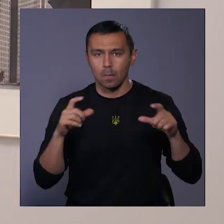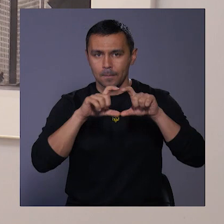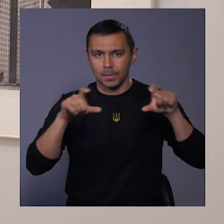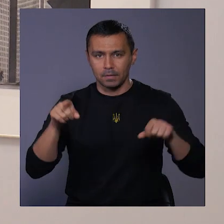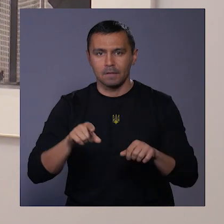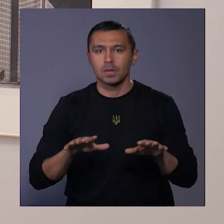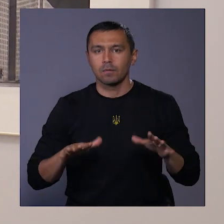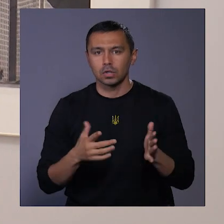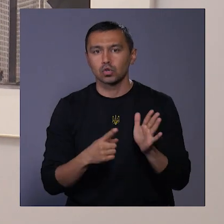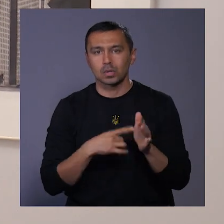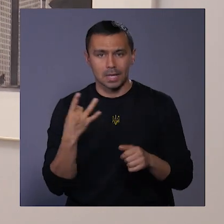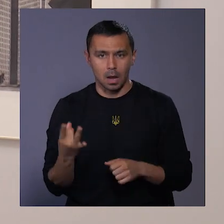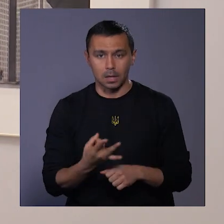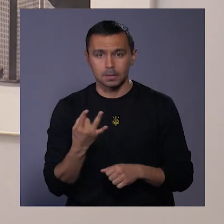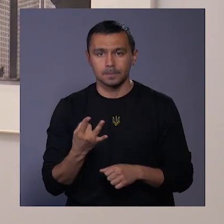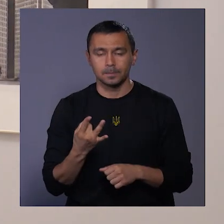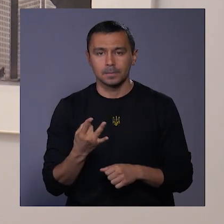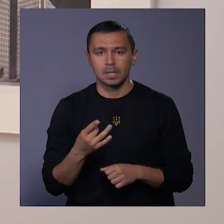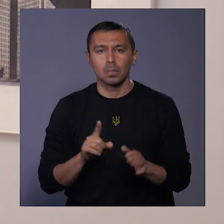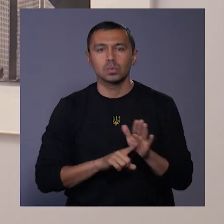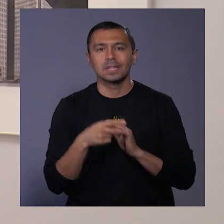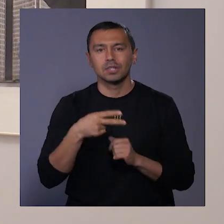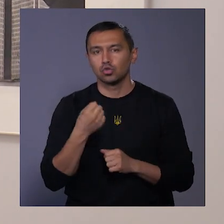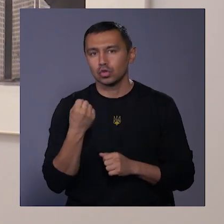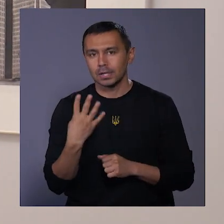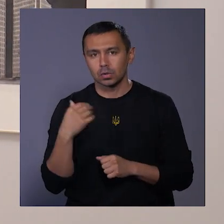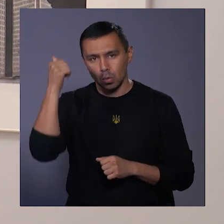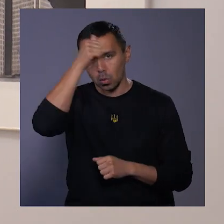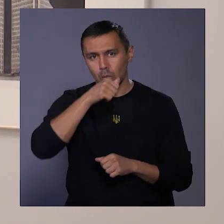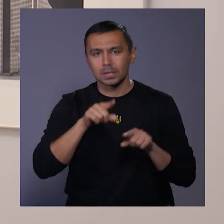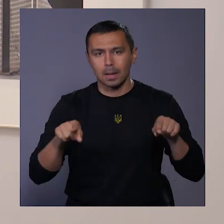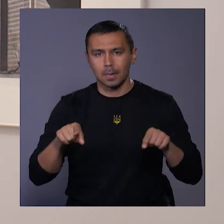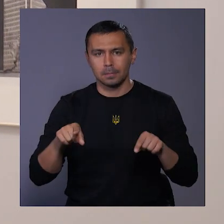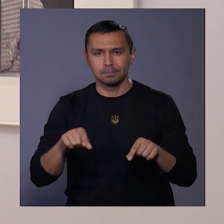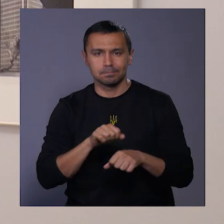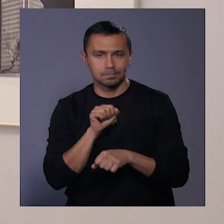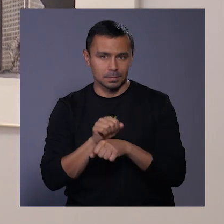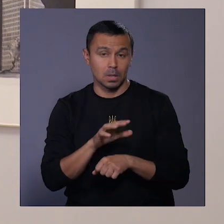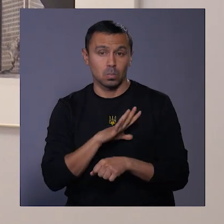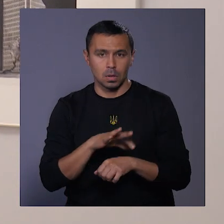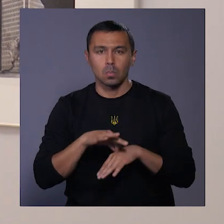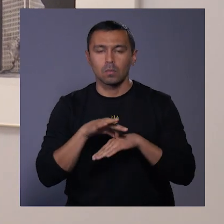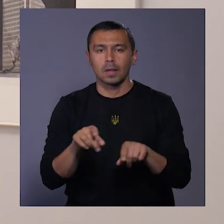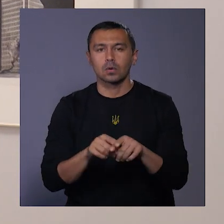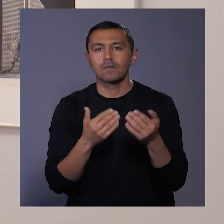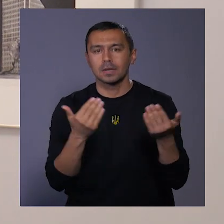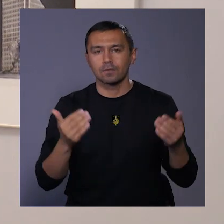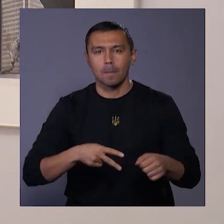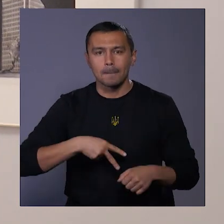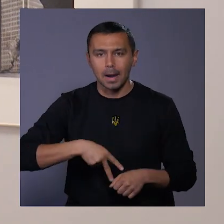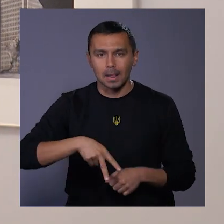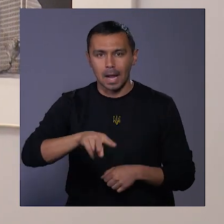проходить в шостий раз з 2014 року. З деякими перервами ми проводимо також виставку паралельно